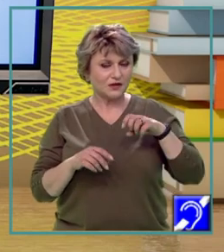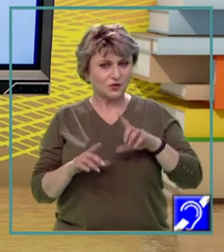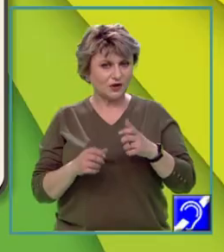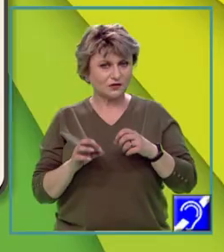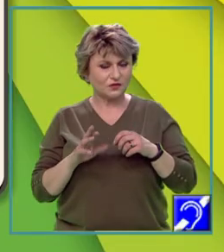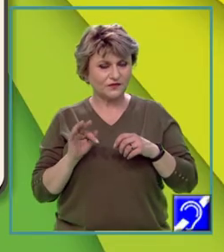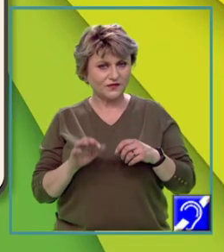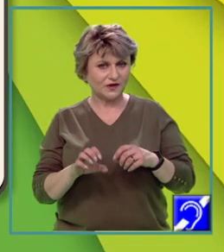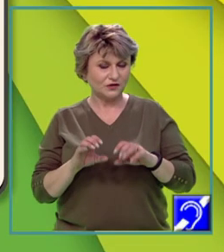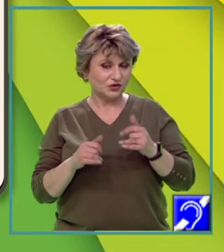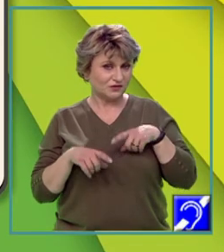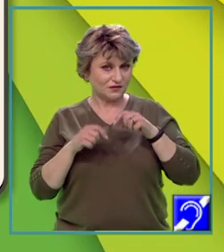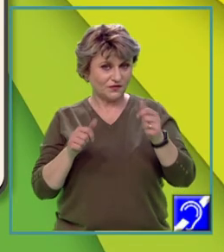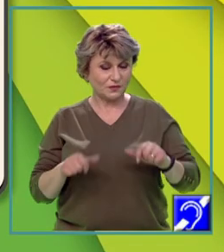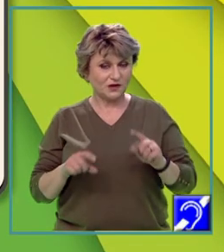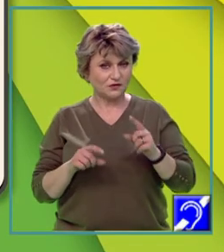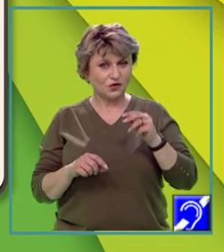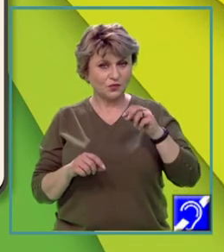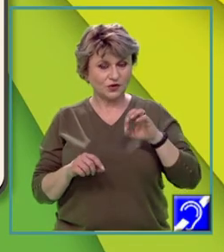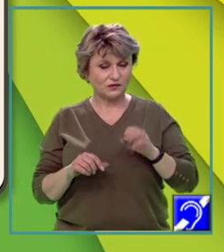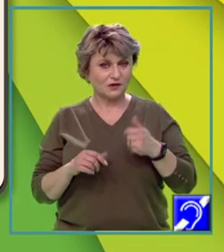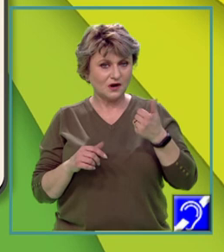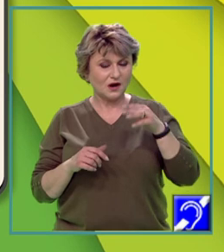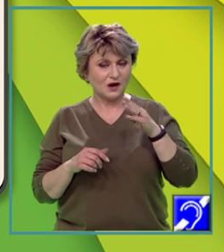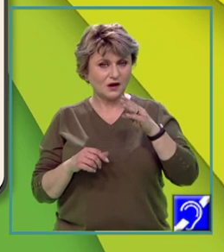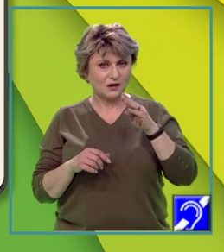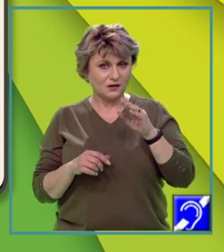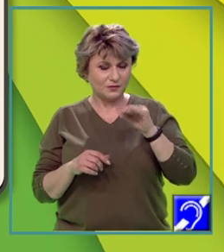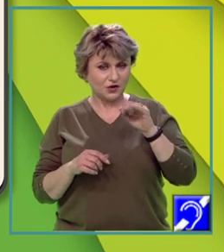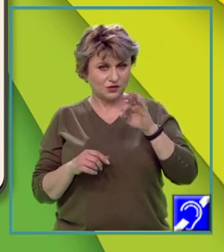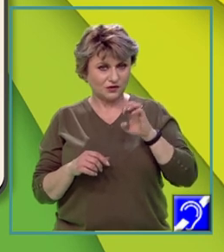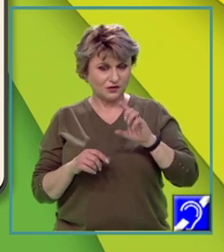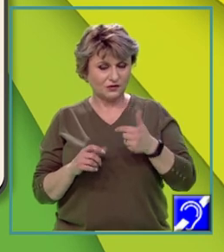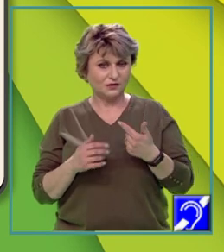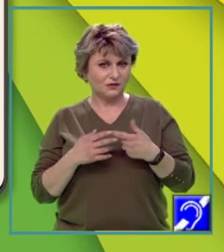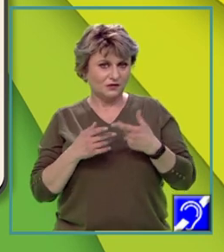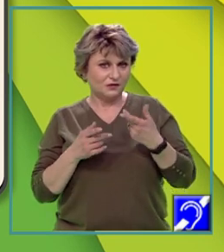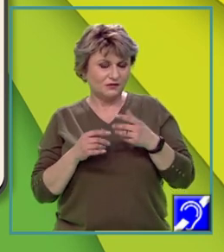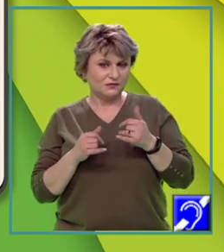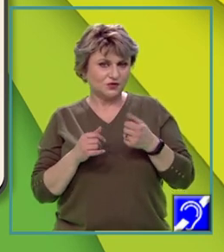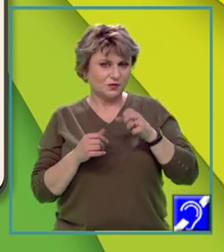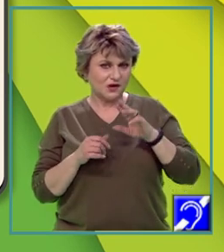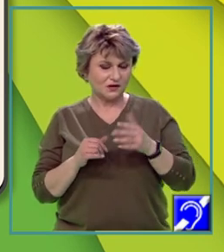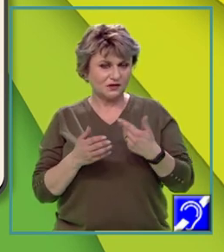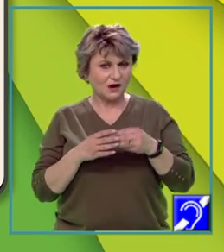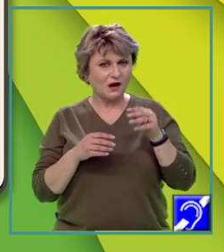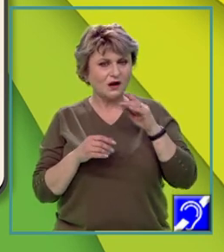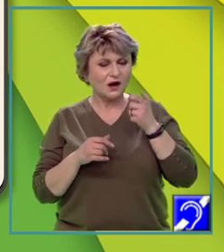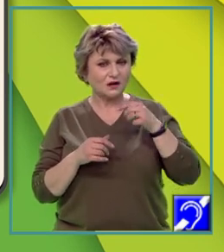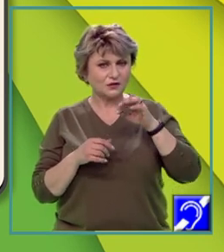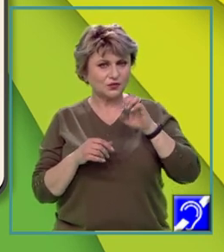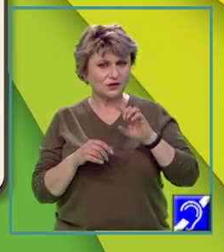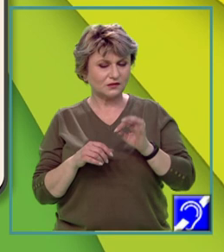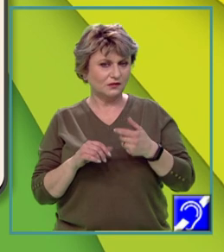Mediul natural este format dintr-o componentă abiotică, respectiv una primară, alcătuită din